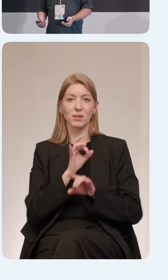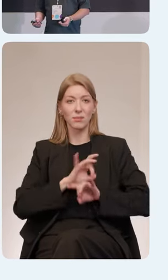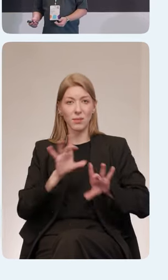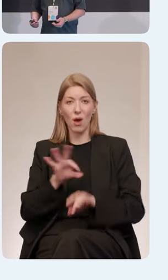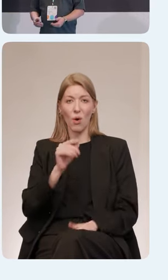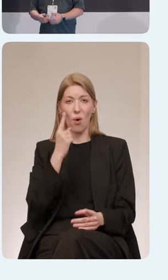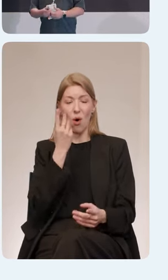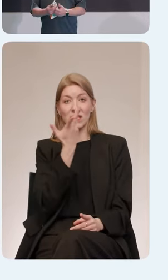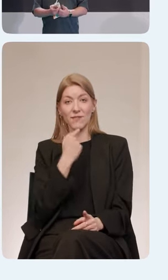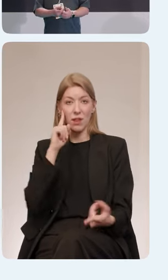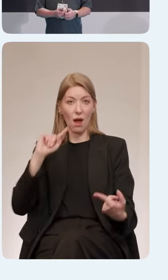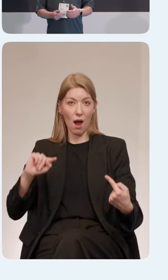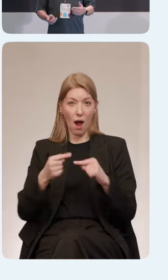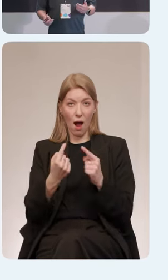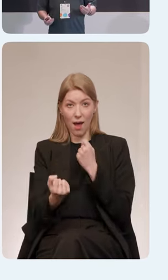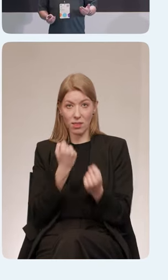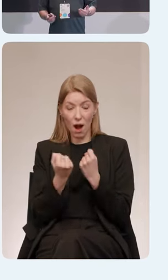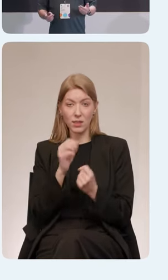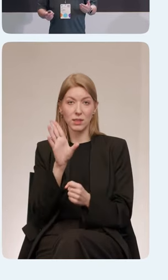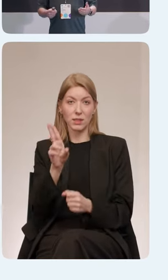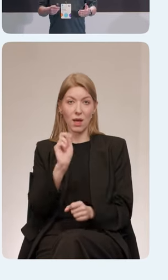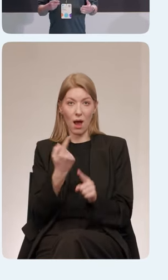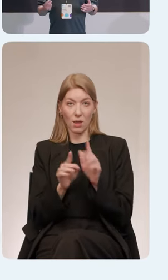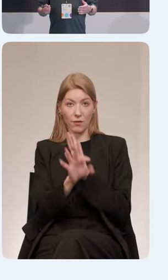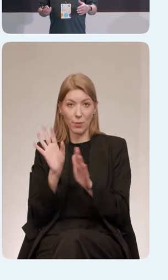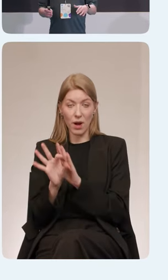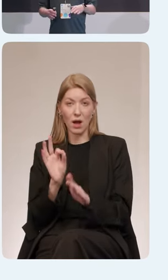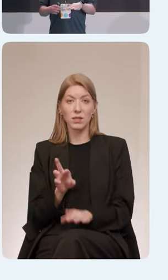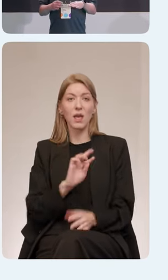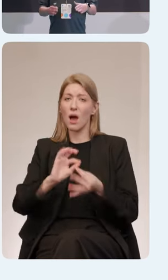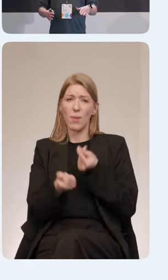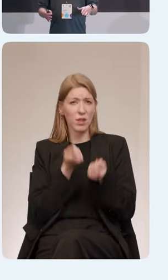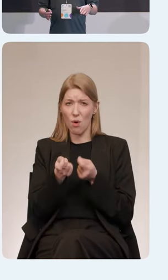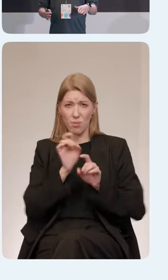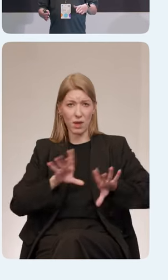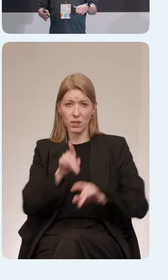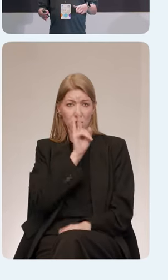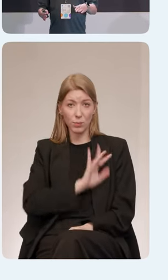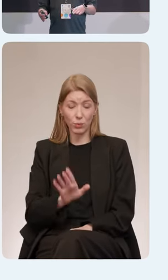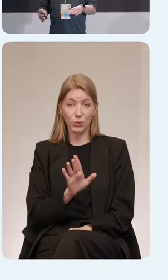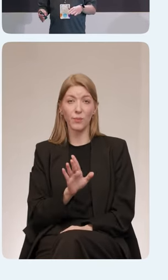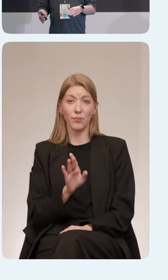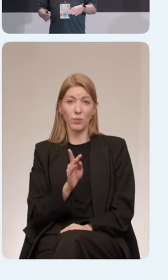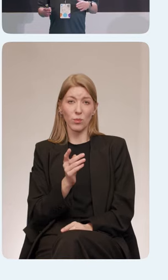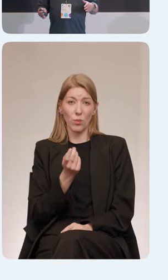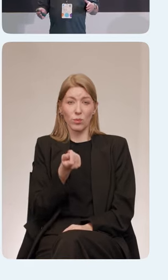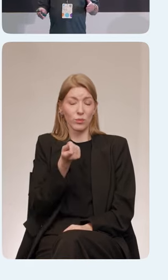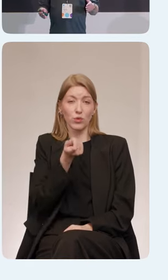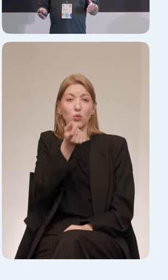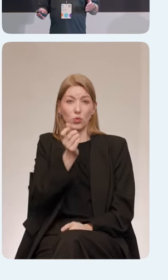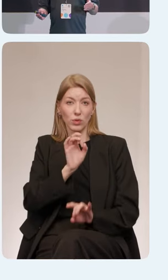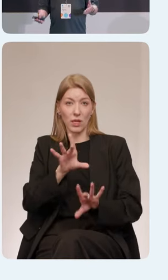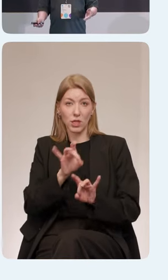контрастность цветов, как мы подбираем. Вот, я думаю, не буду углубляться в эту тему, мы так поверхностно пройдем по ней, но